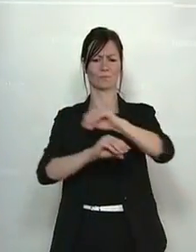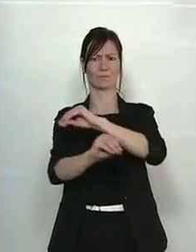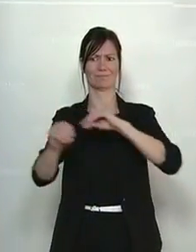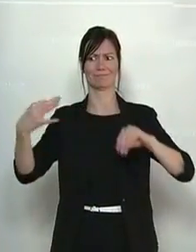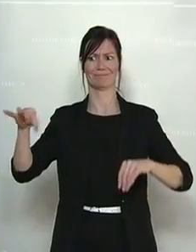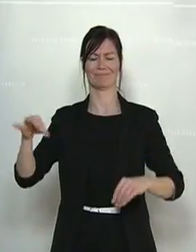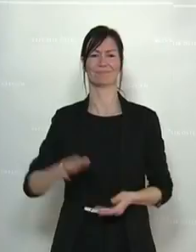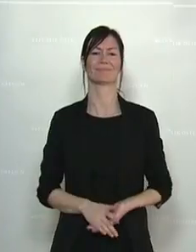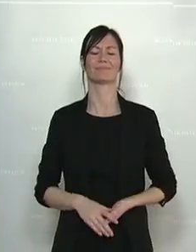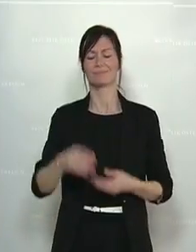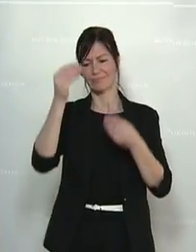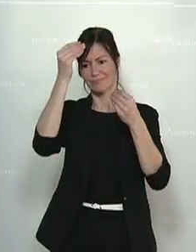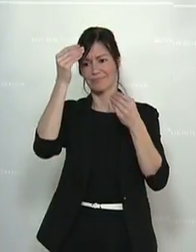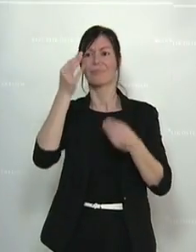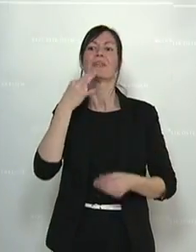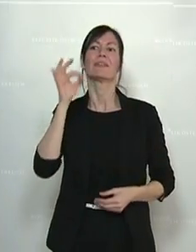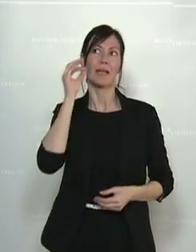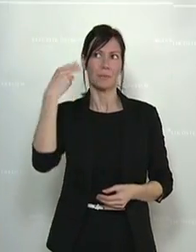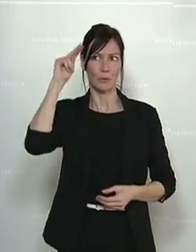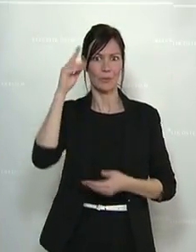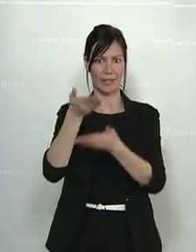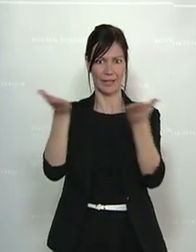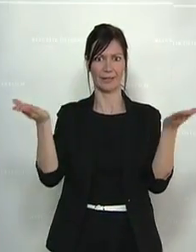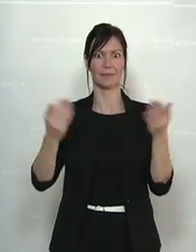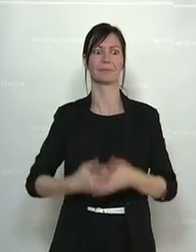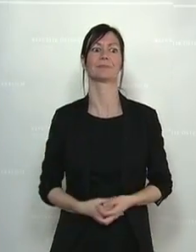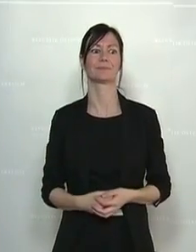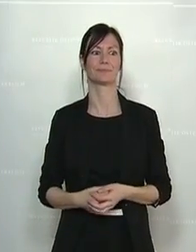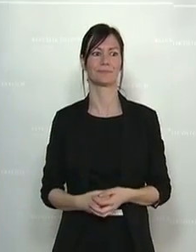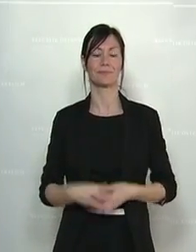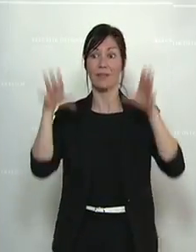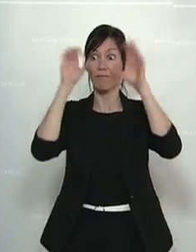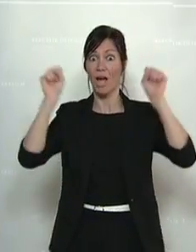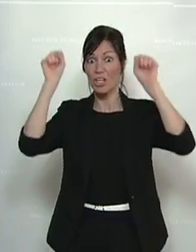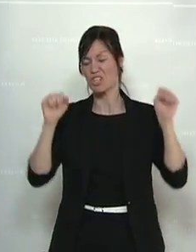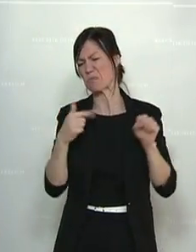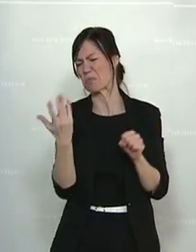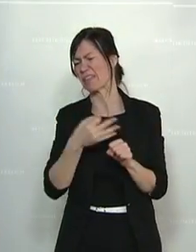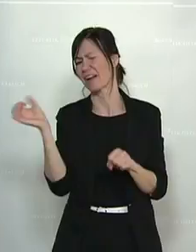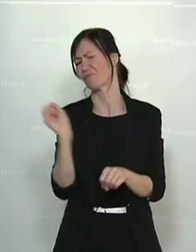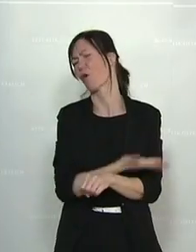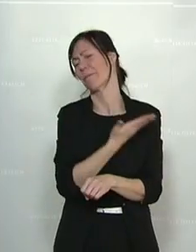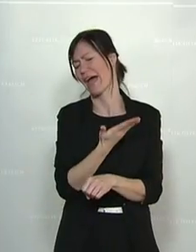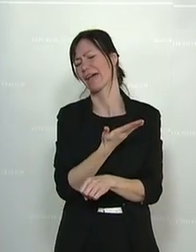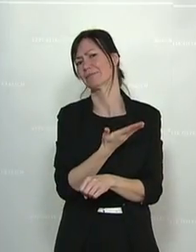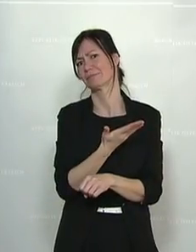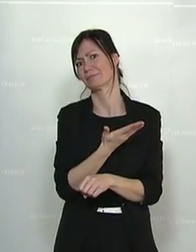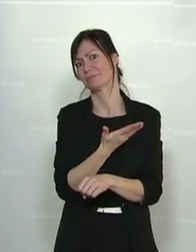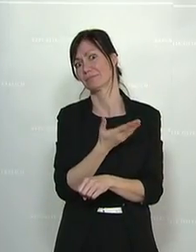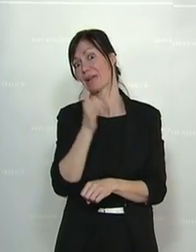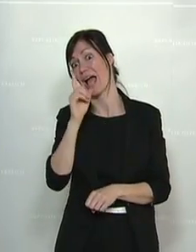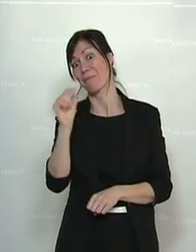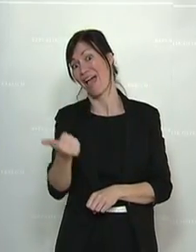Geschätzte Damen und Herren, der Fasching ist schon einige Tage vorbei, aber eine